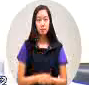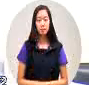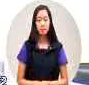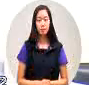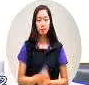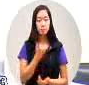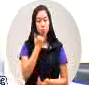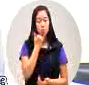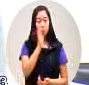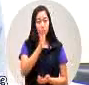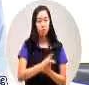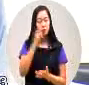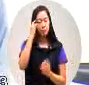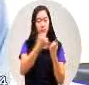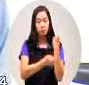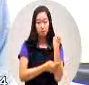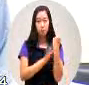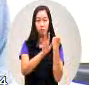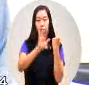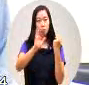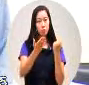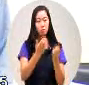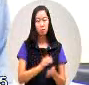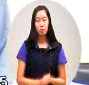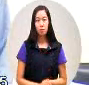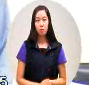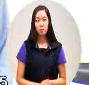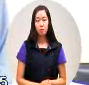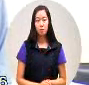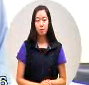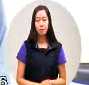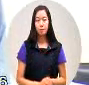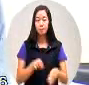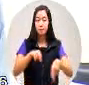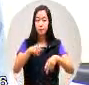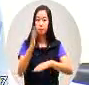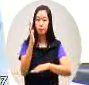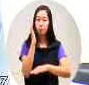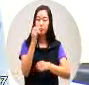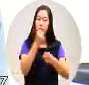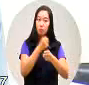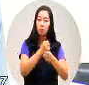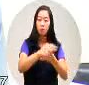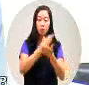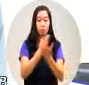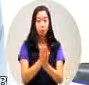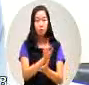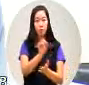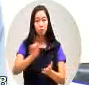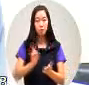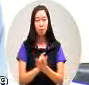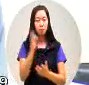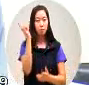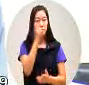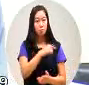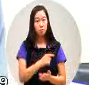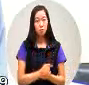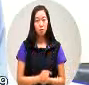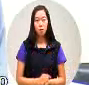可以有想法但是呢在行政作为上呢不可以